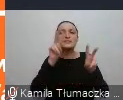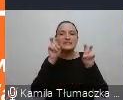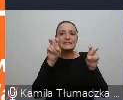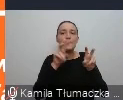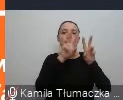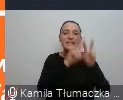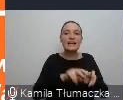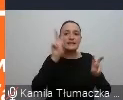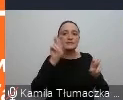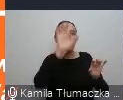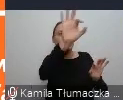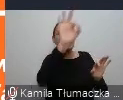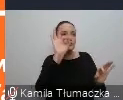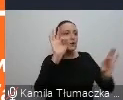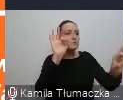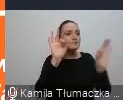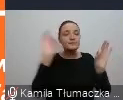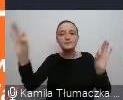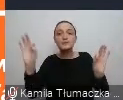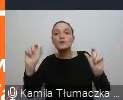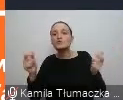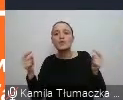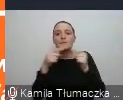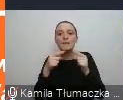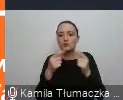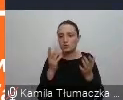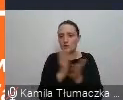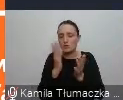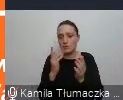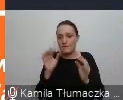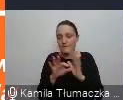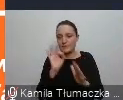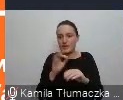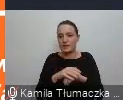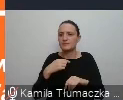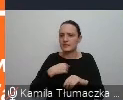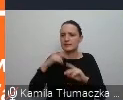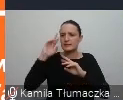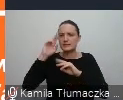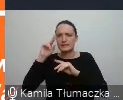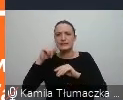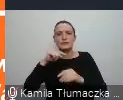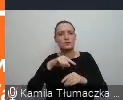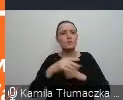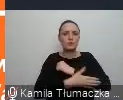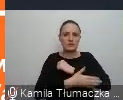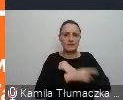badań jako argumentu, który mi pasuje, to ja zauważyłam również na podstawie tego badania